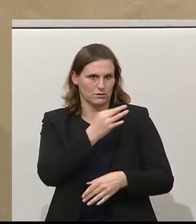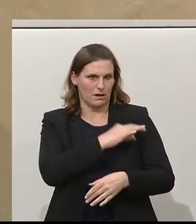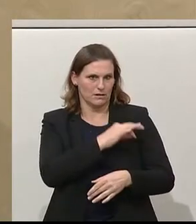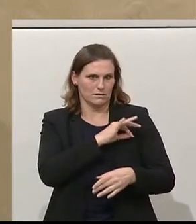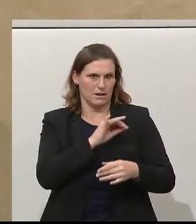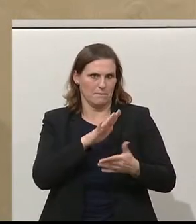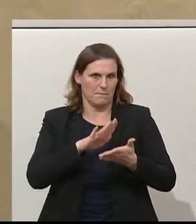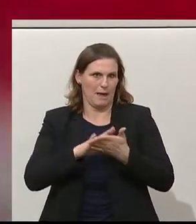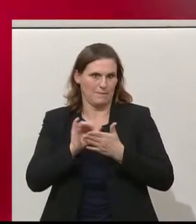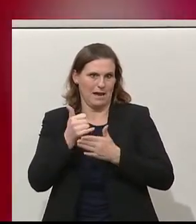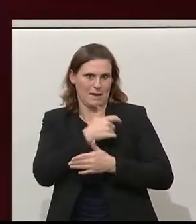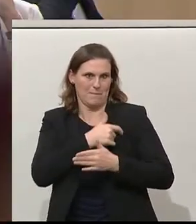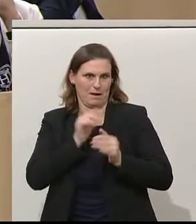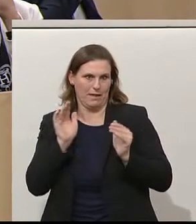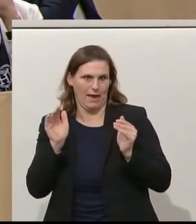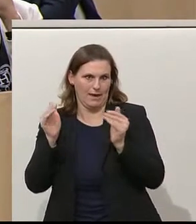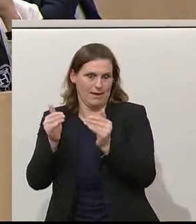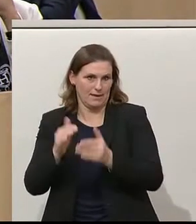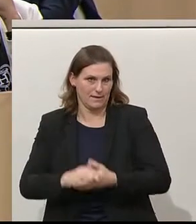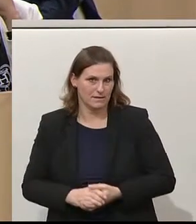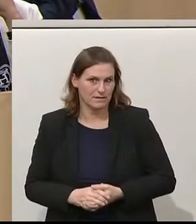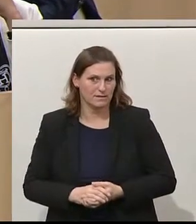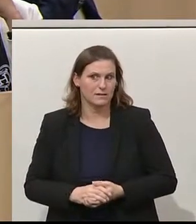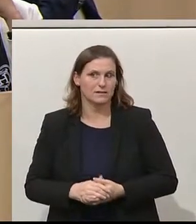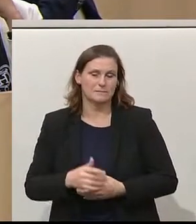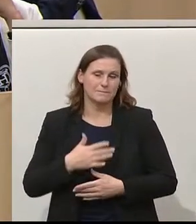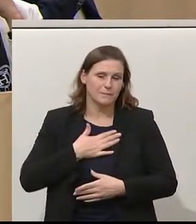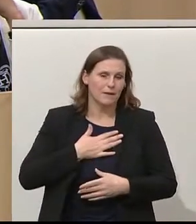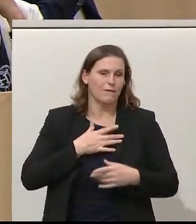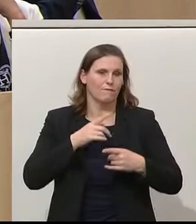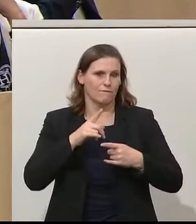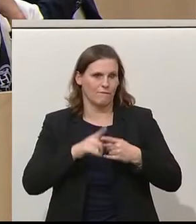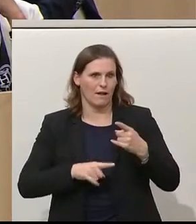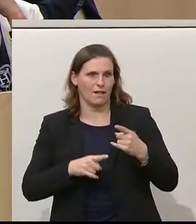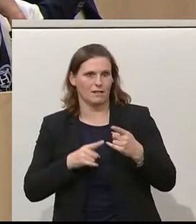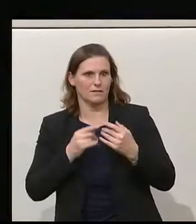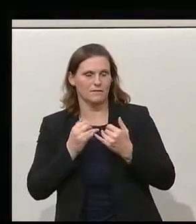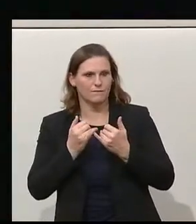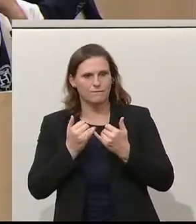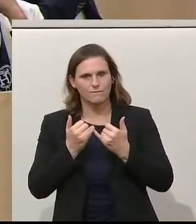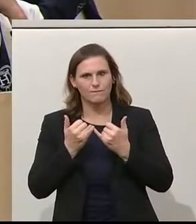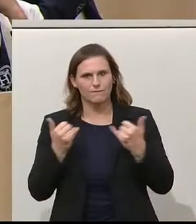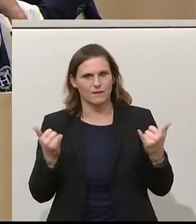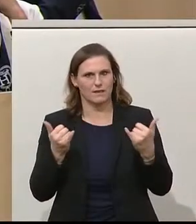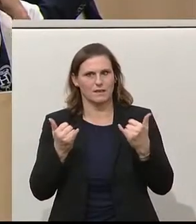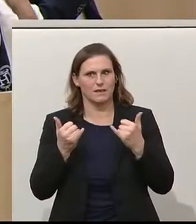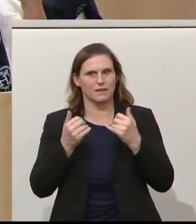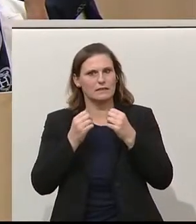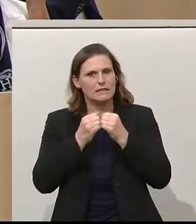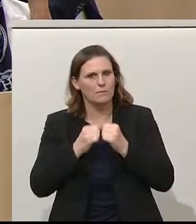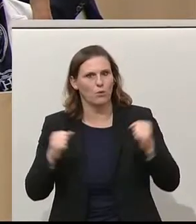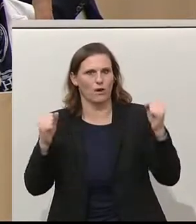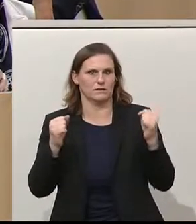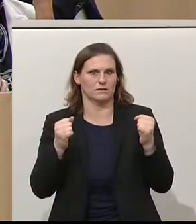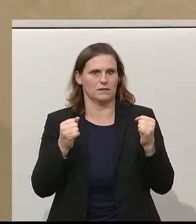einer Partei konzentriert sind. Geschätzte Damen und Herren, da fehlen mir die in einer funktionierenden Demokratie